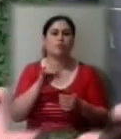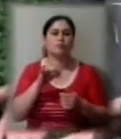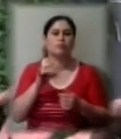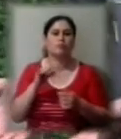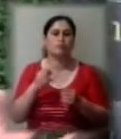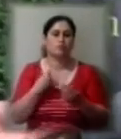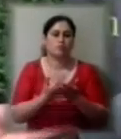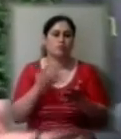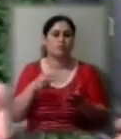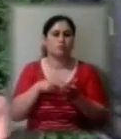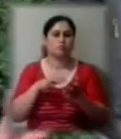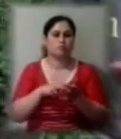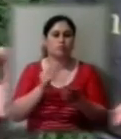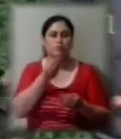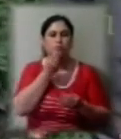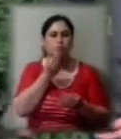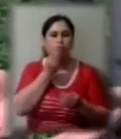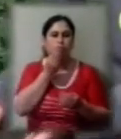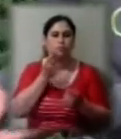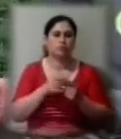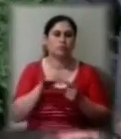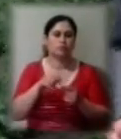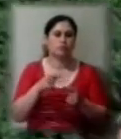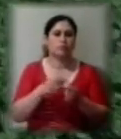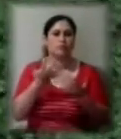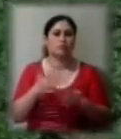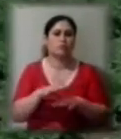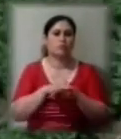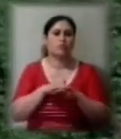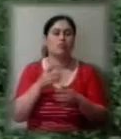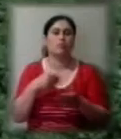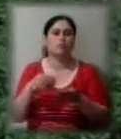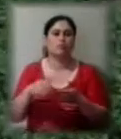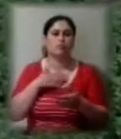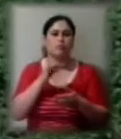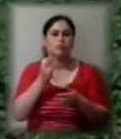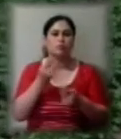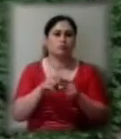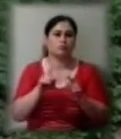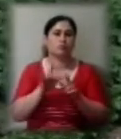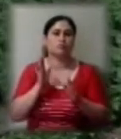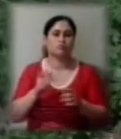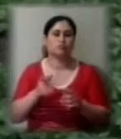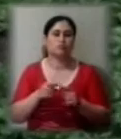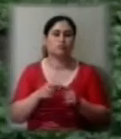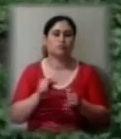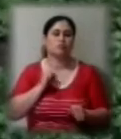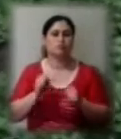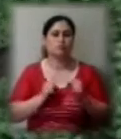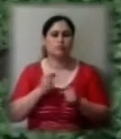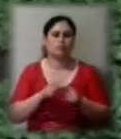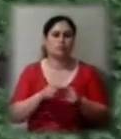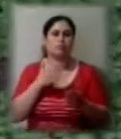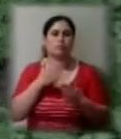Тобто цього і простий народ, який купляє нашу продукцію, він теж буде відноситься до цього. Євген